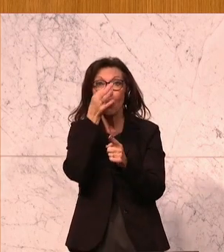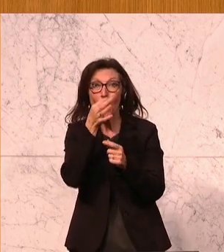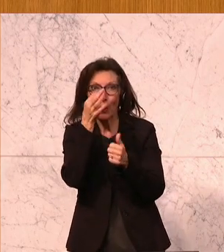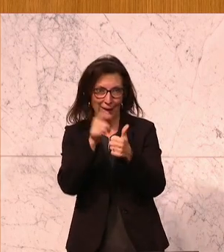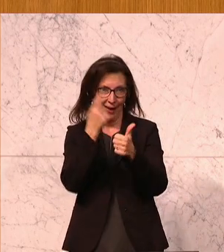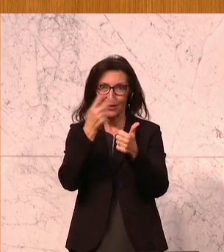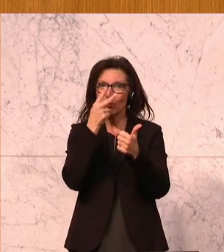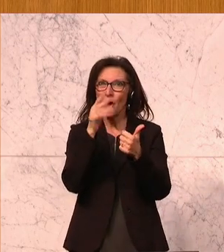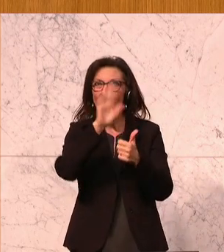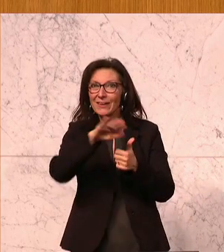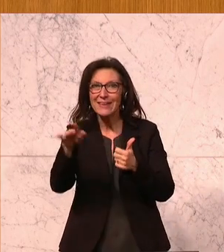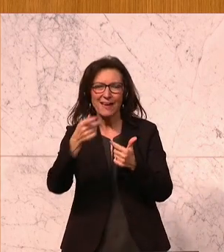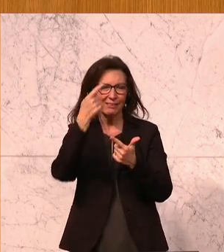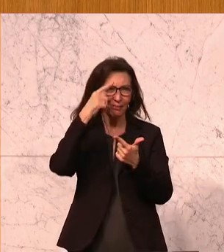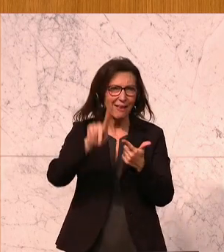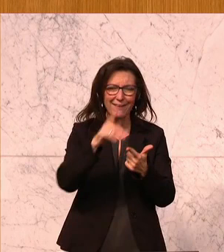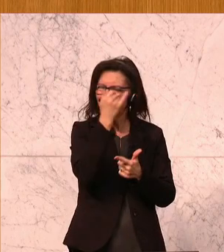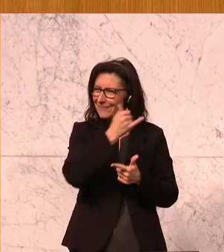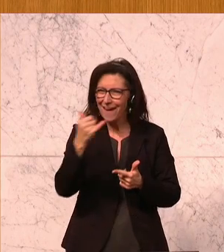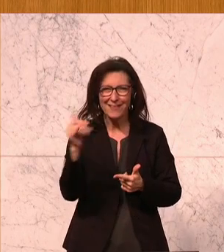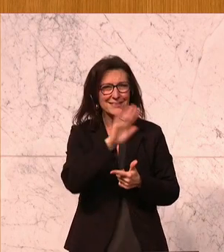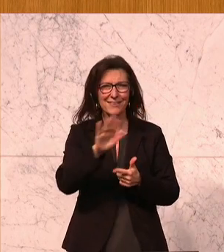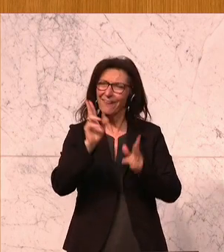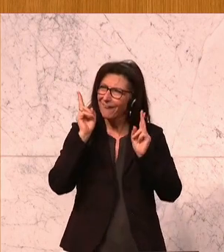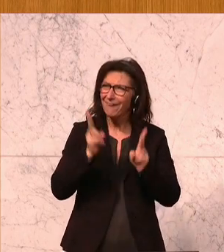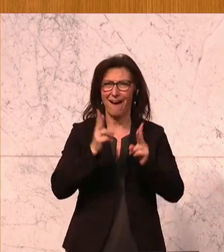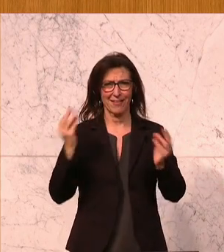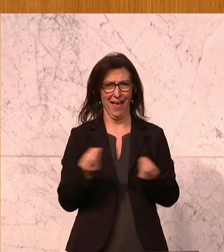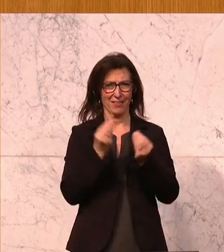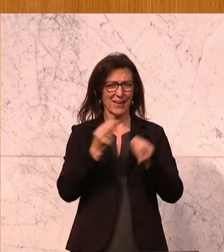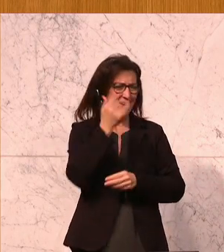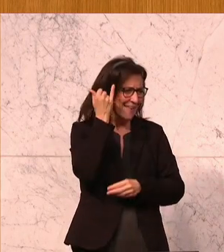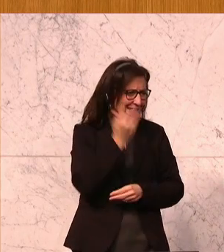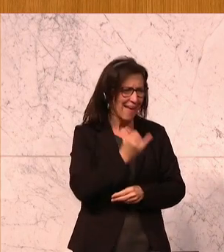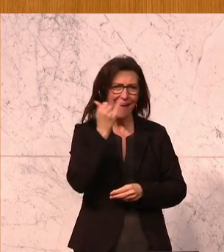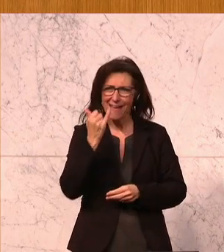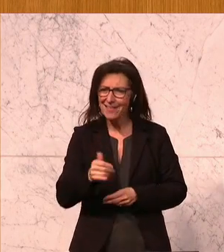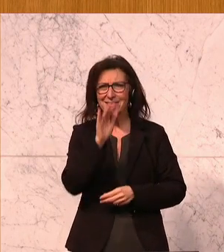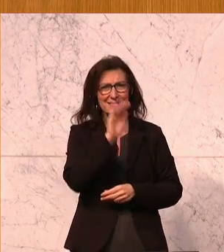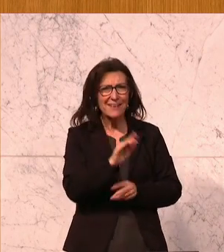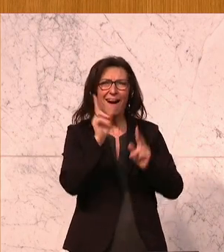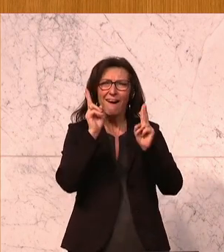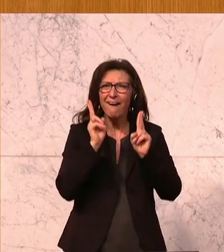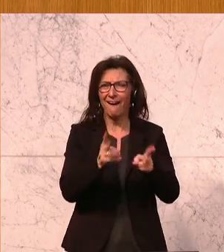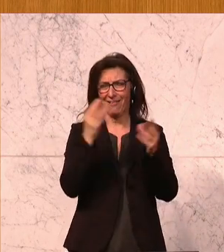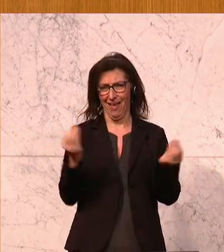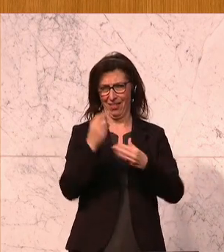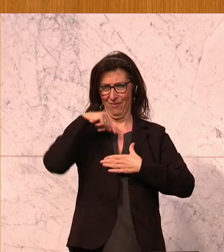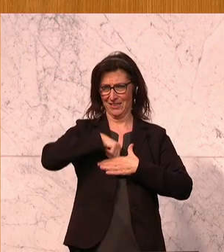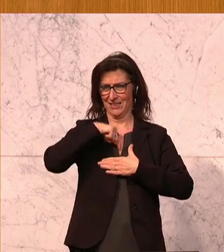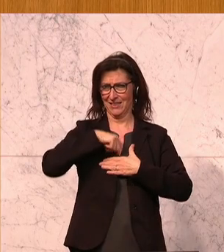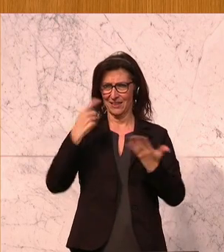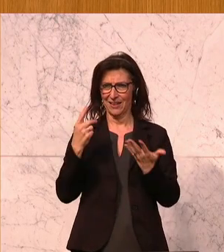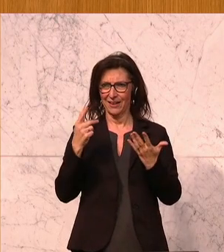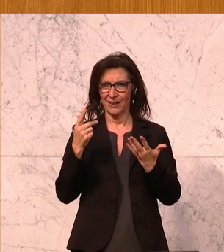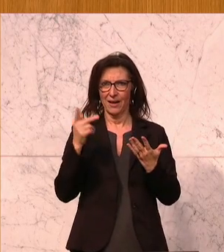zu entdecken. Jedes Kind kann was. Jedes Kind kann was. Und es kann doch nicht sein, dass